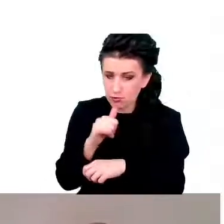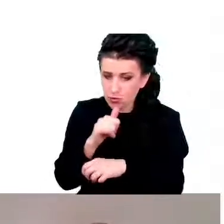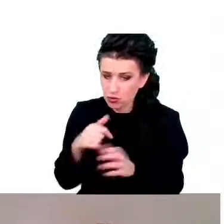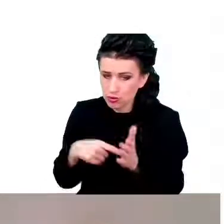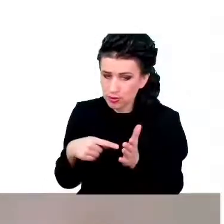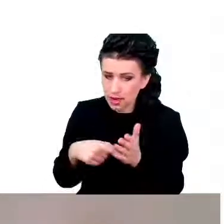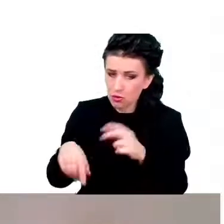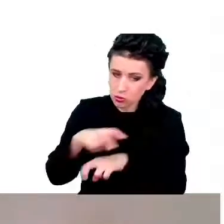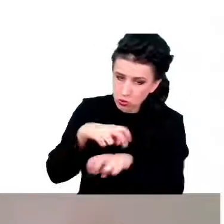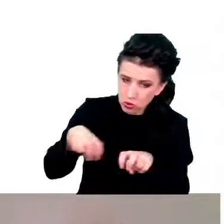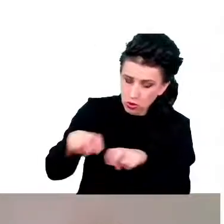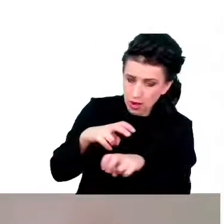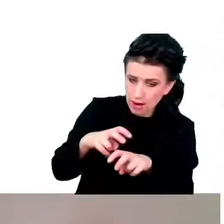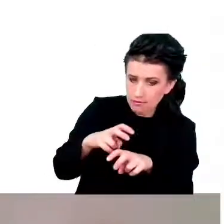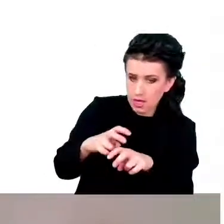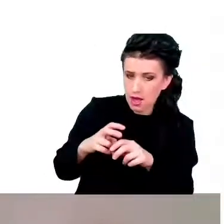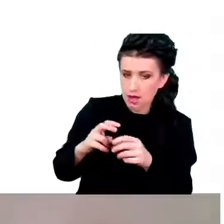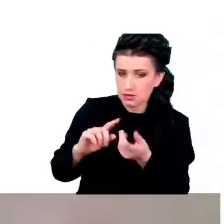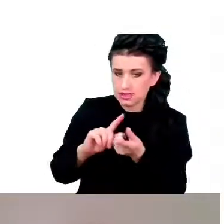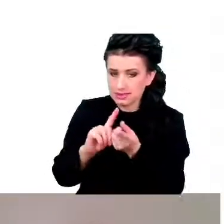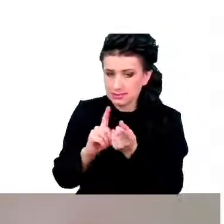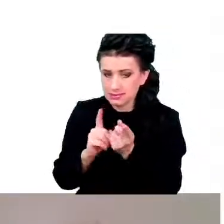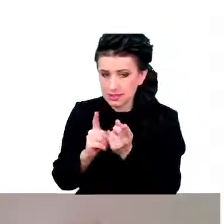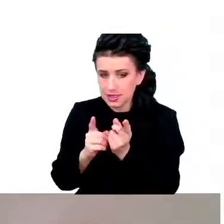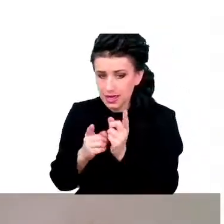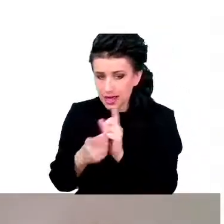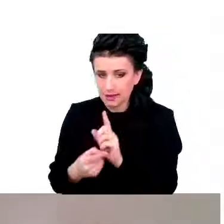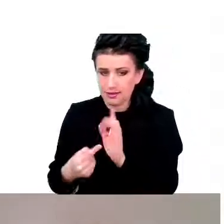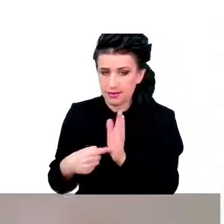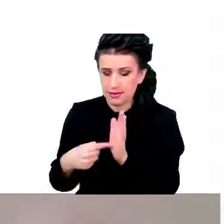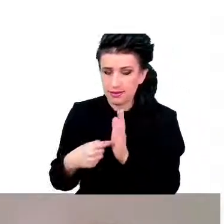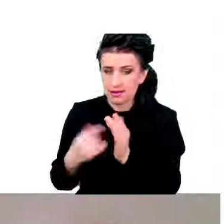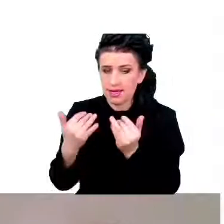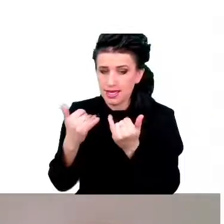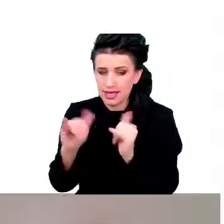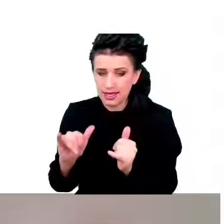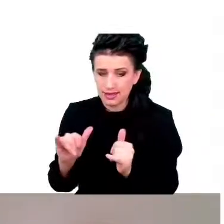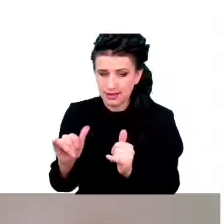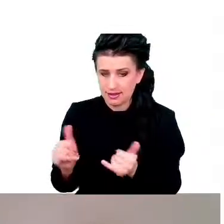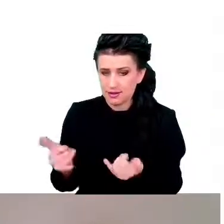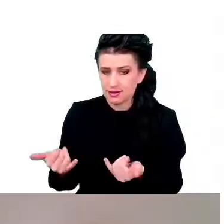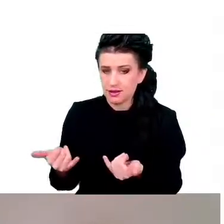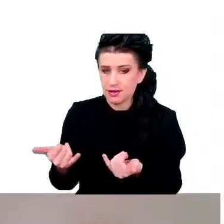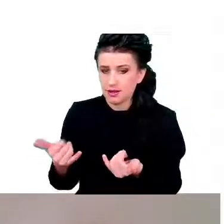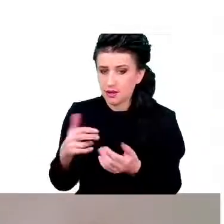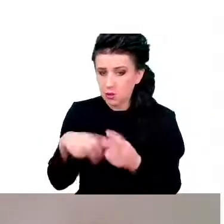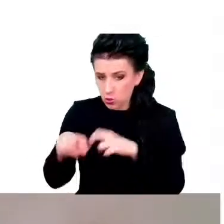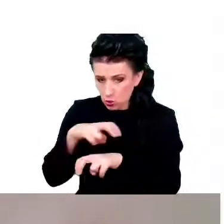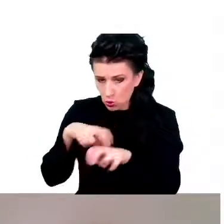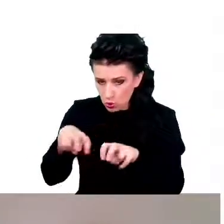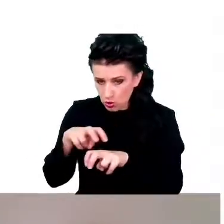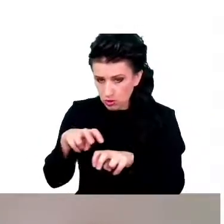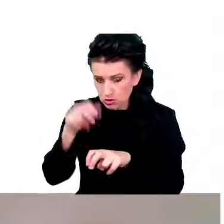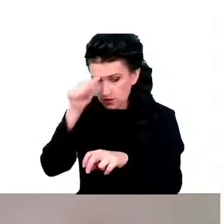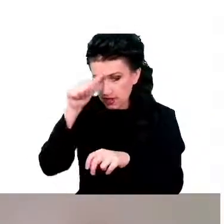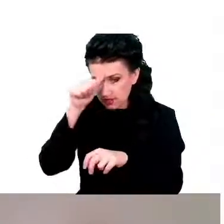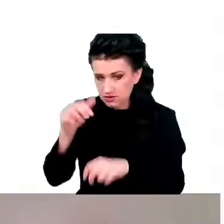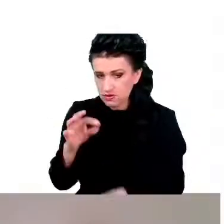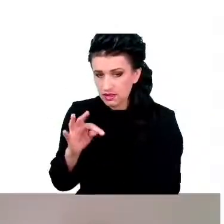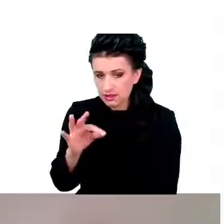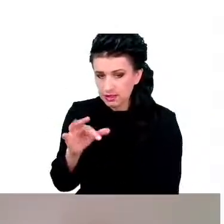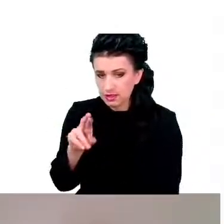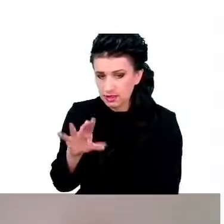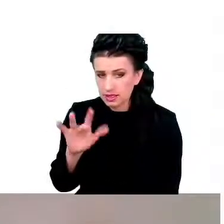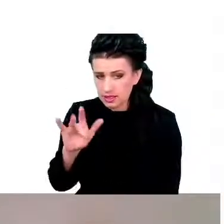uruchamia przechodzenie w zupełnie inny tryb. ten tryb, nazwijmy go trybem senescencji,